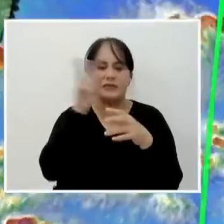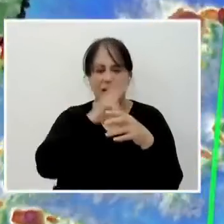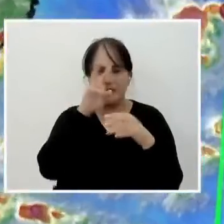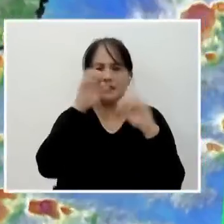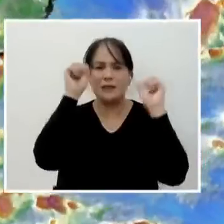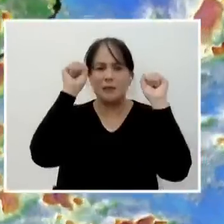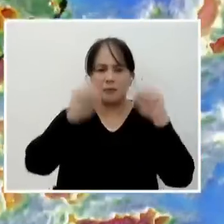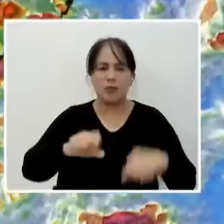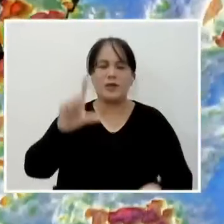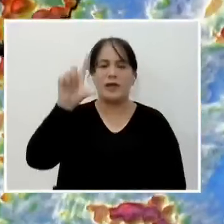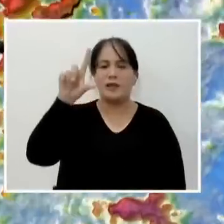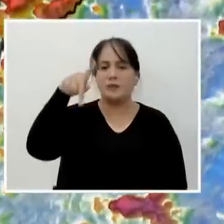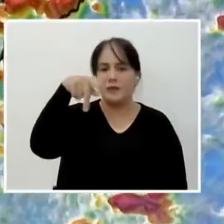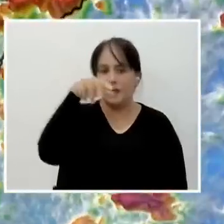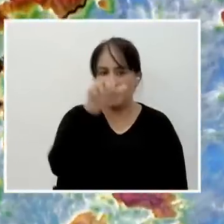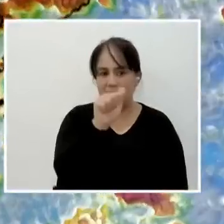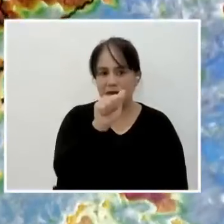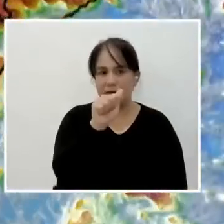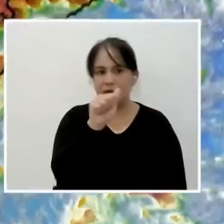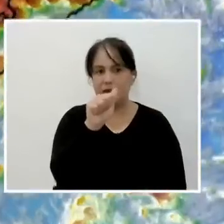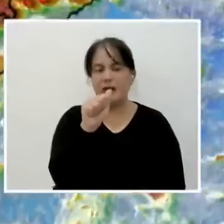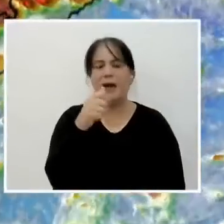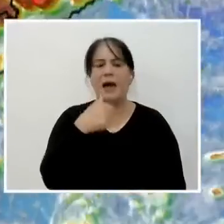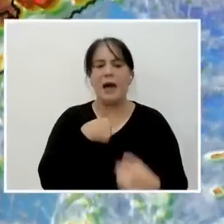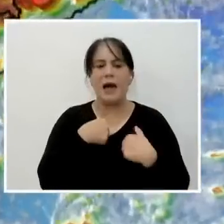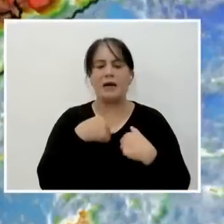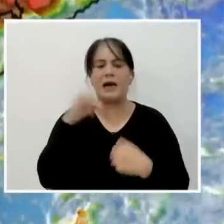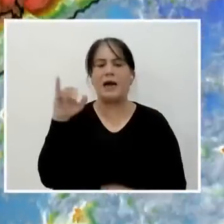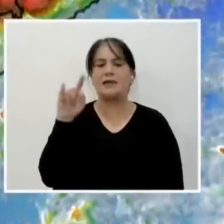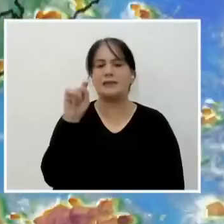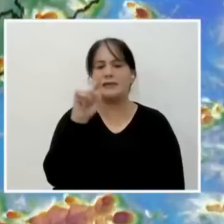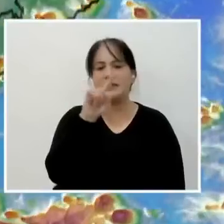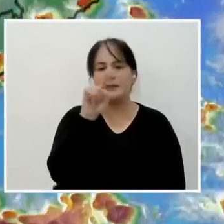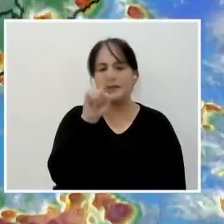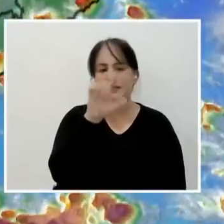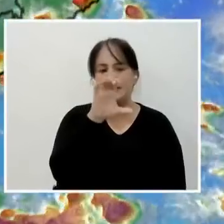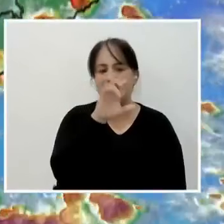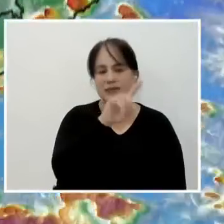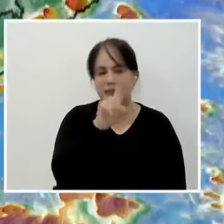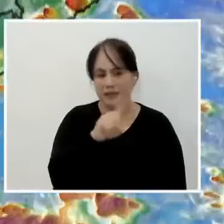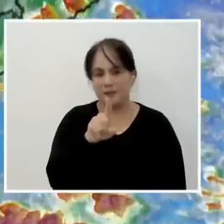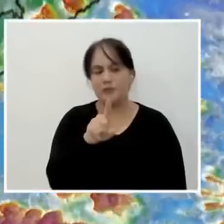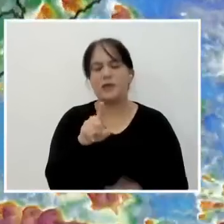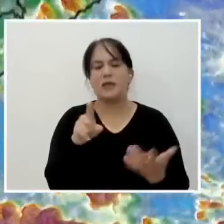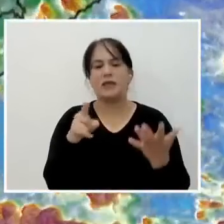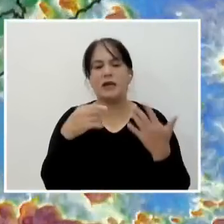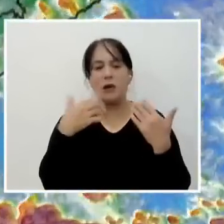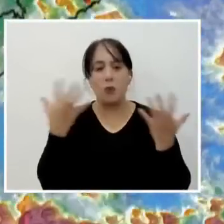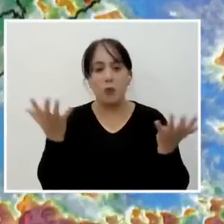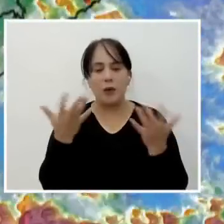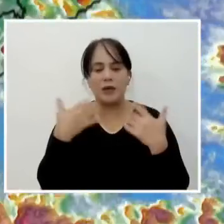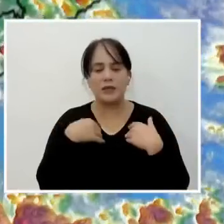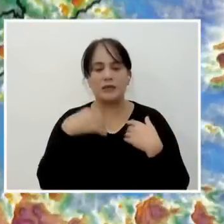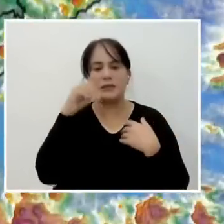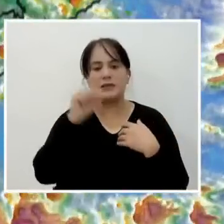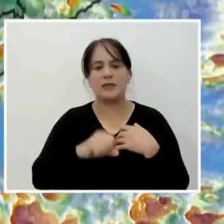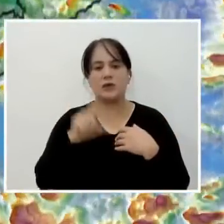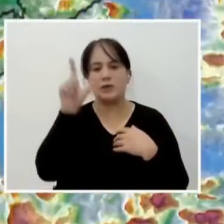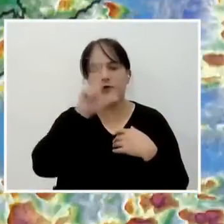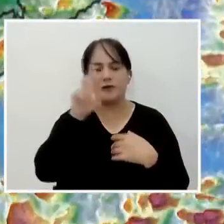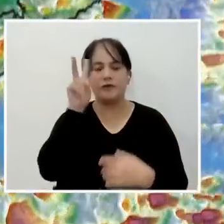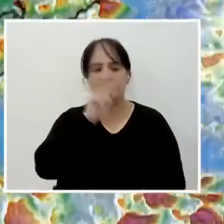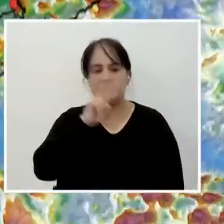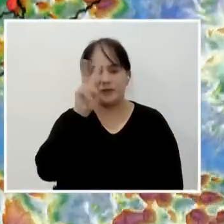low pressure area. Napalob ito sa Intertropical Convergence Zone o ITZZ na umiral ngayon sa may Southern Luzon, Visayas